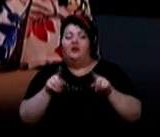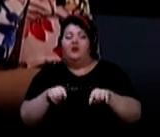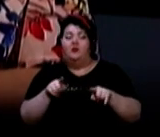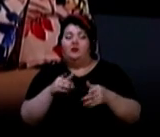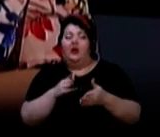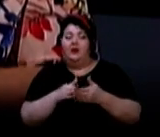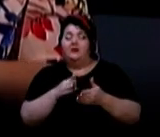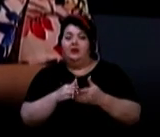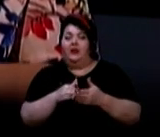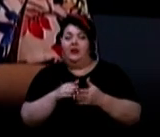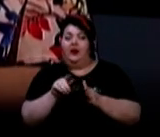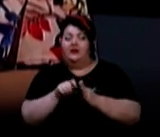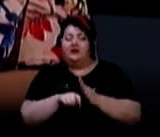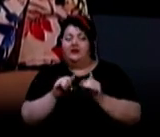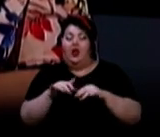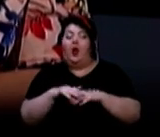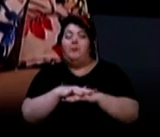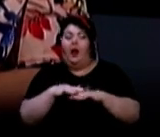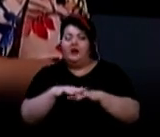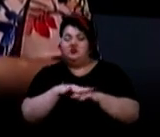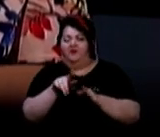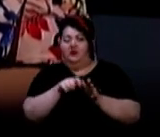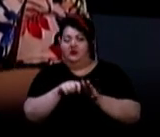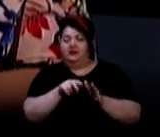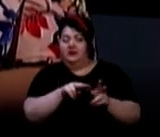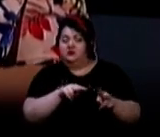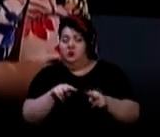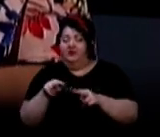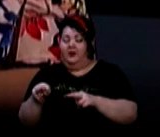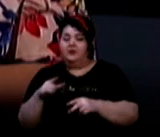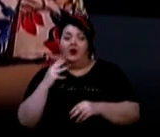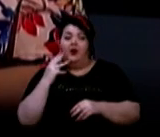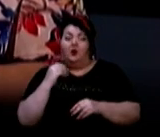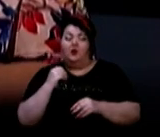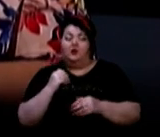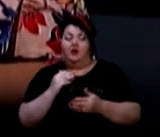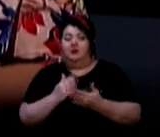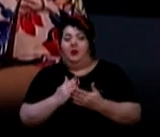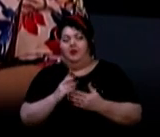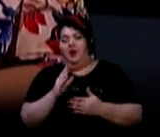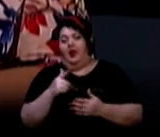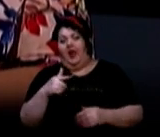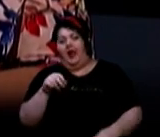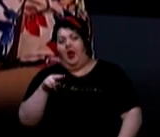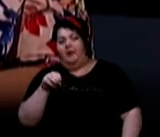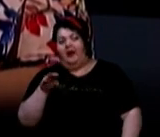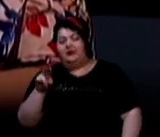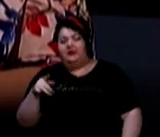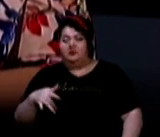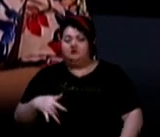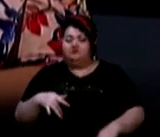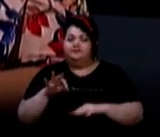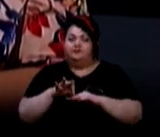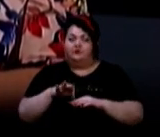скринговими, ми так і називаємо, тобто для масового тестування. Але коли ми маємо тестування, знаєте, саме гепатит, Б, С, так, є швидкі тести. Ми